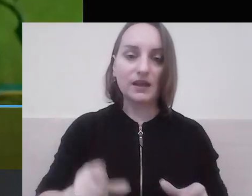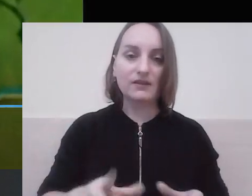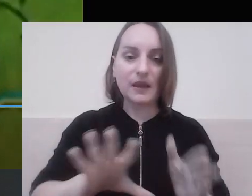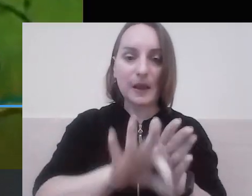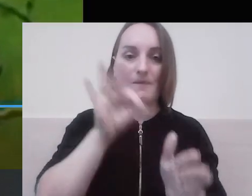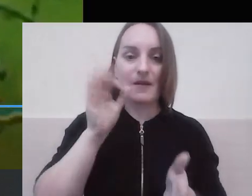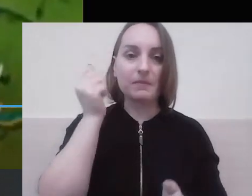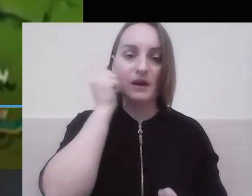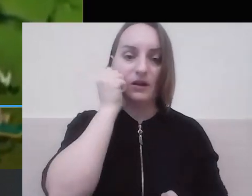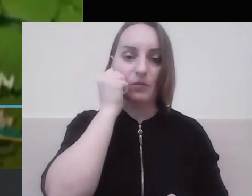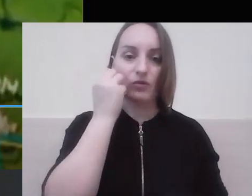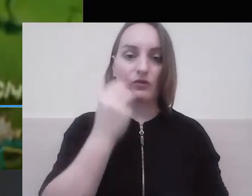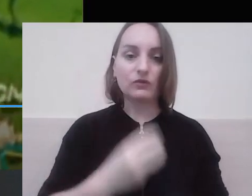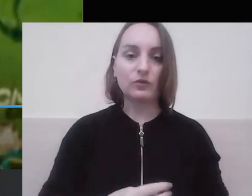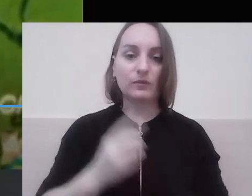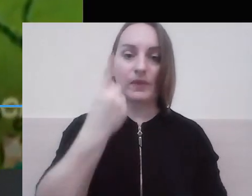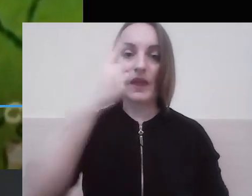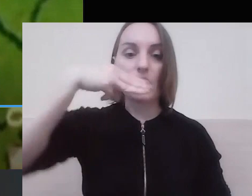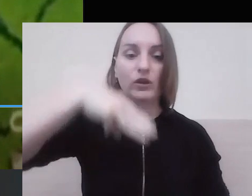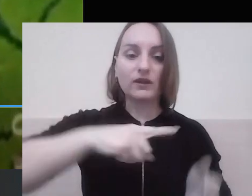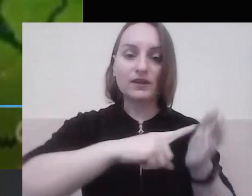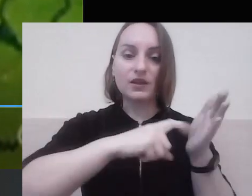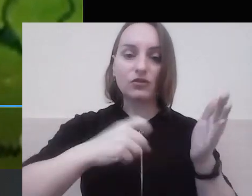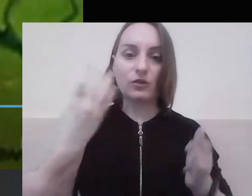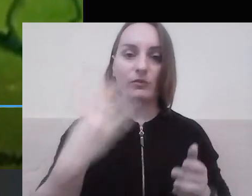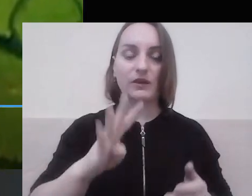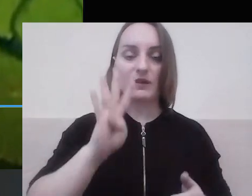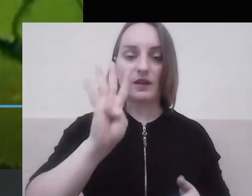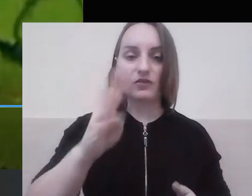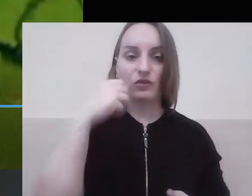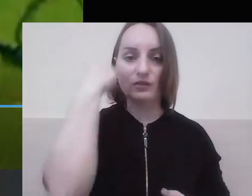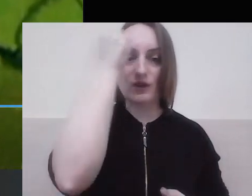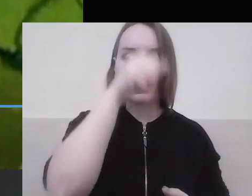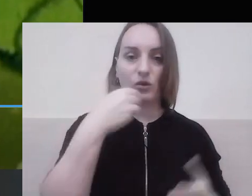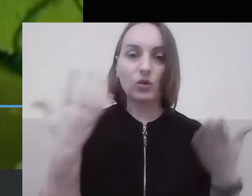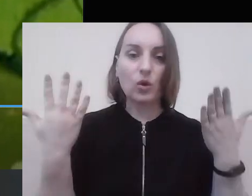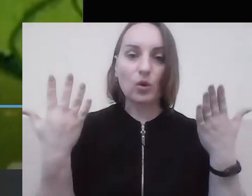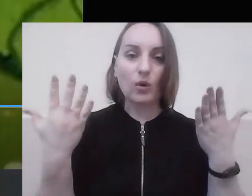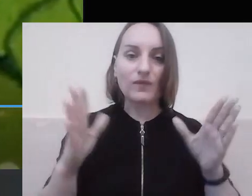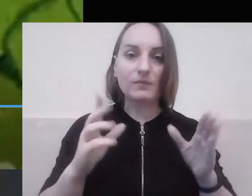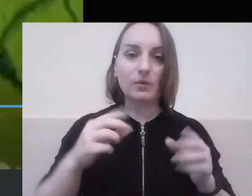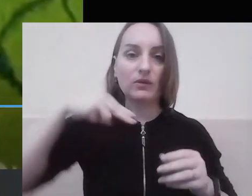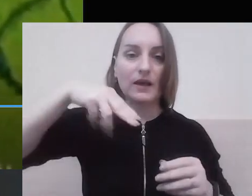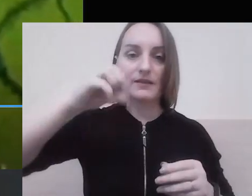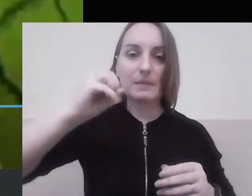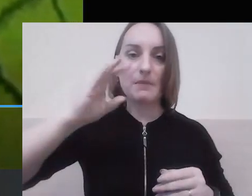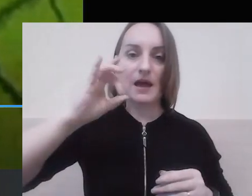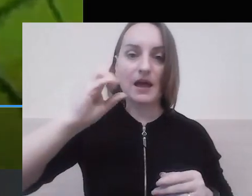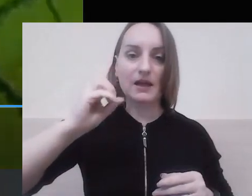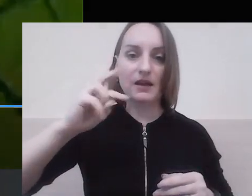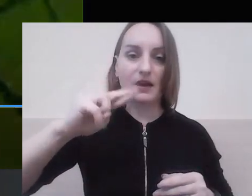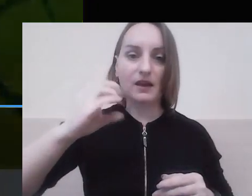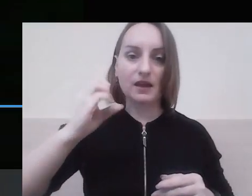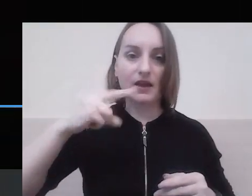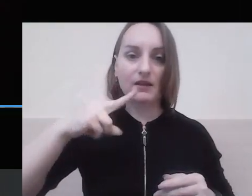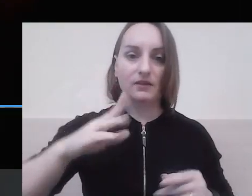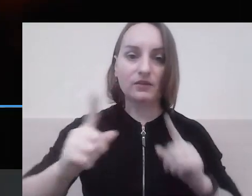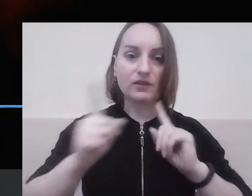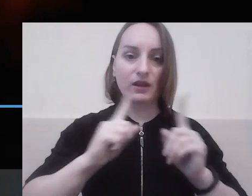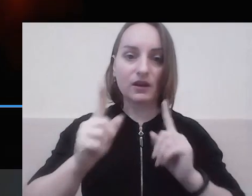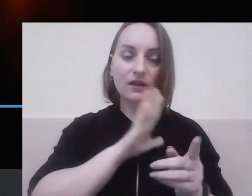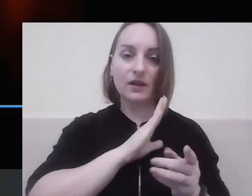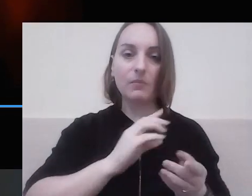8 січня 1654 року відбулася Переяславська рада. Було підписано